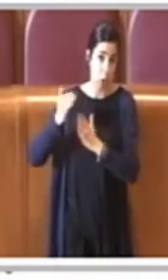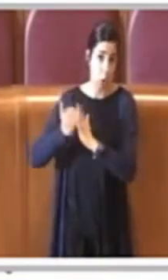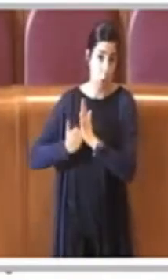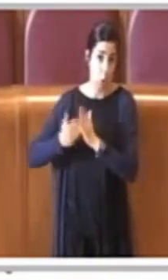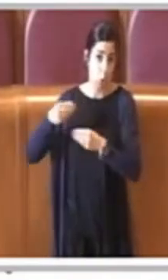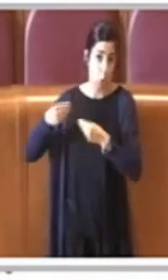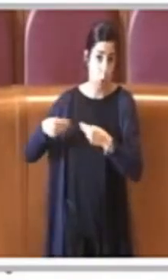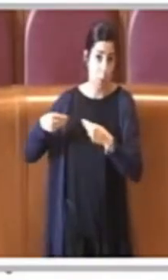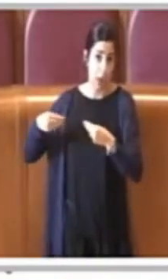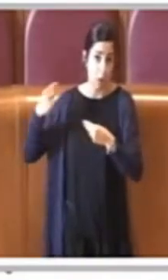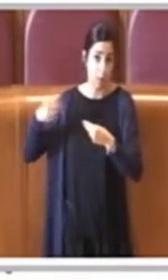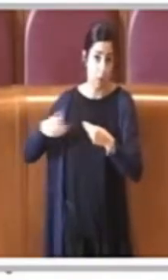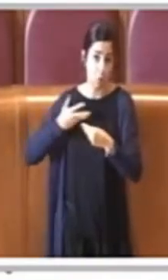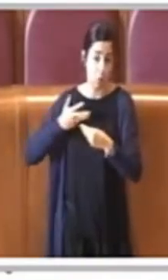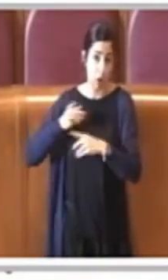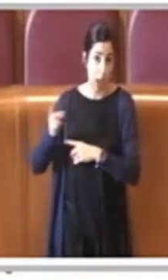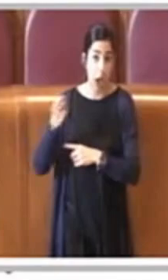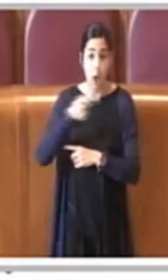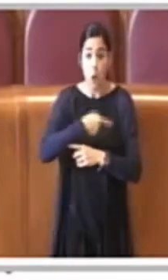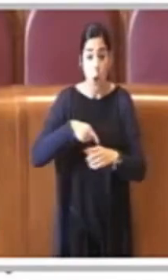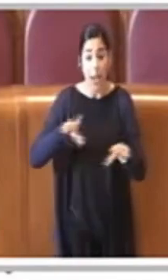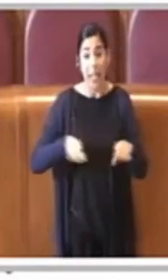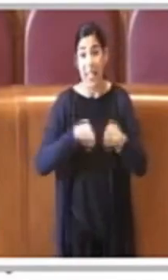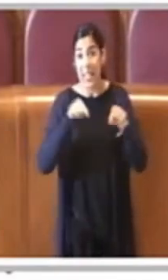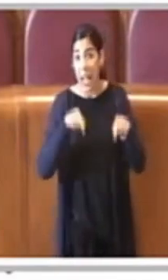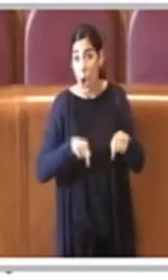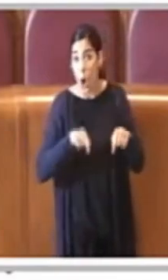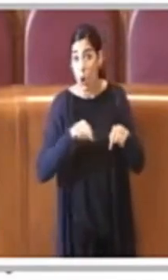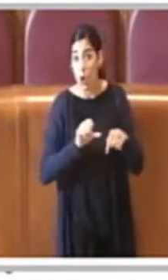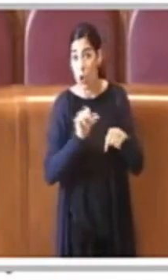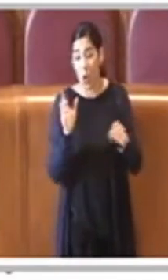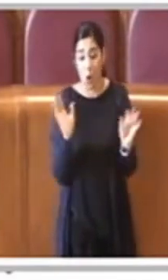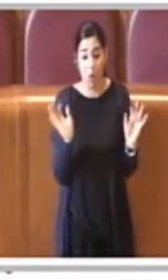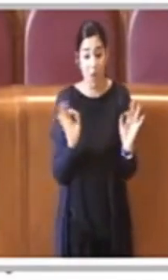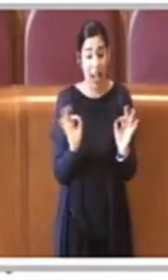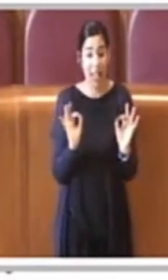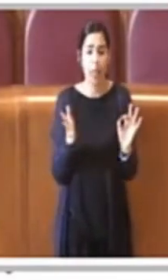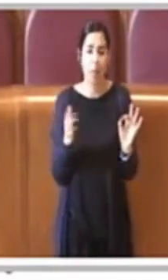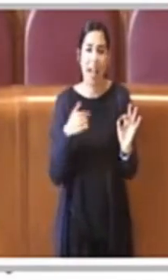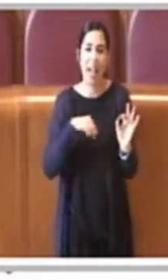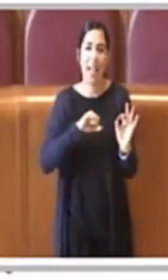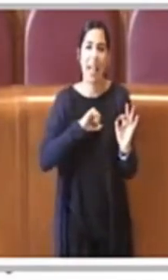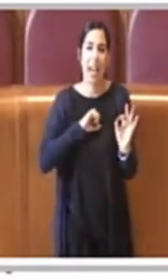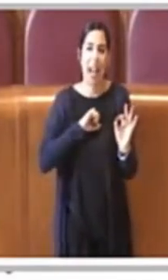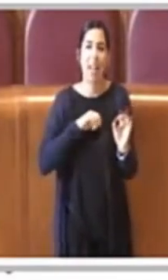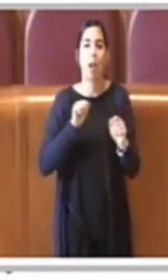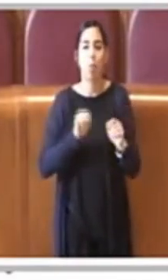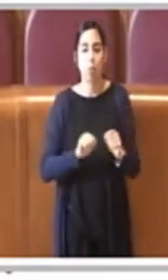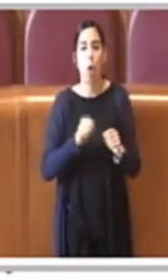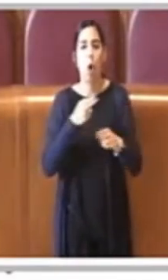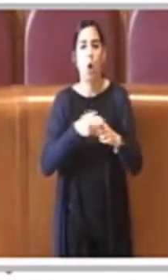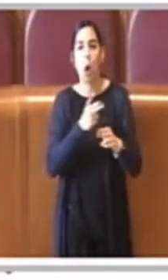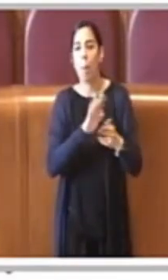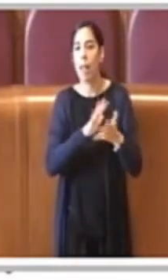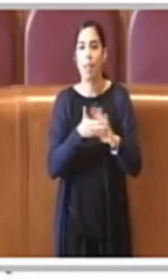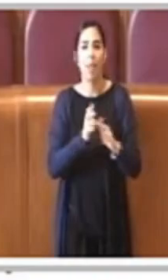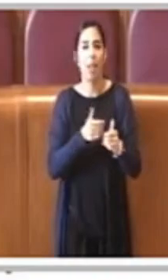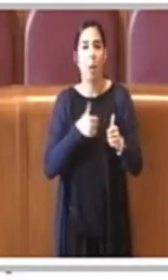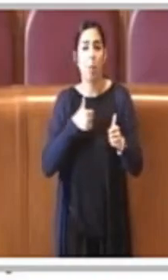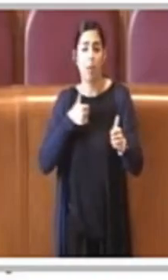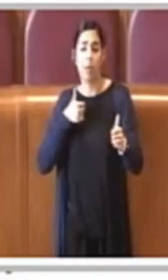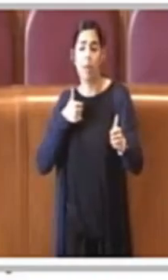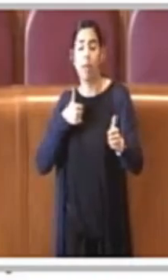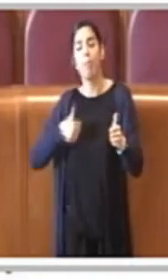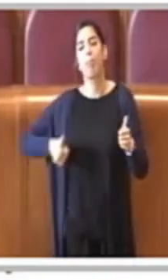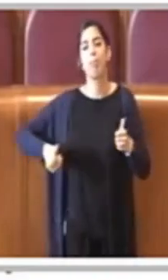iniziando a fare i primi passi adesso però crediamo e speriamo che Roma possa diventare un po' il faro